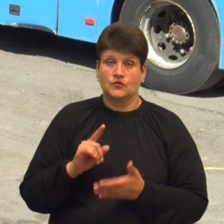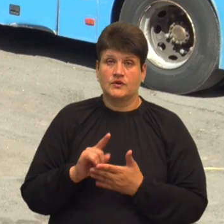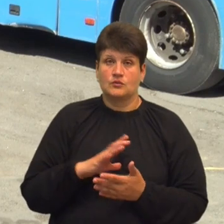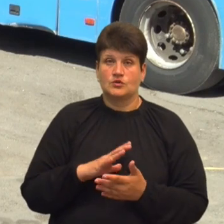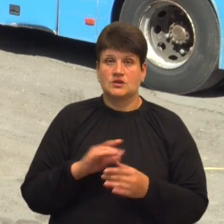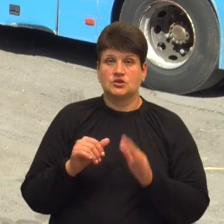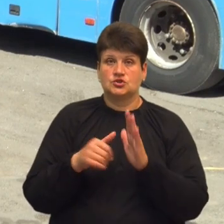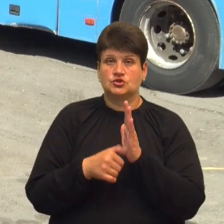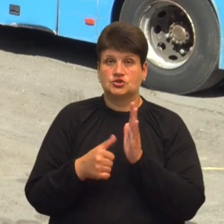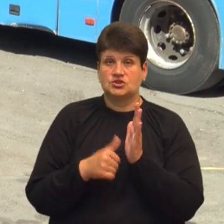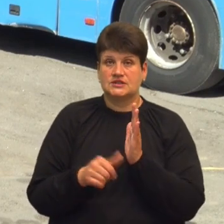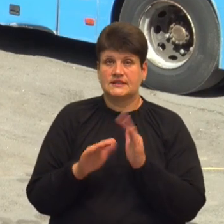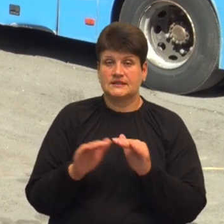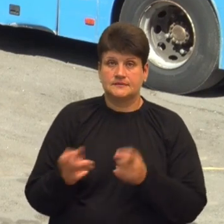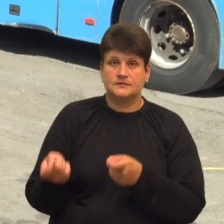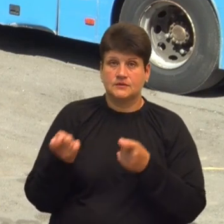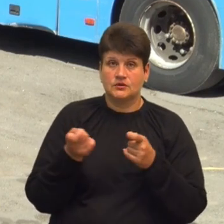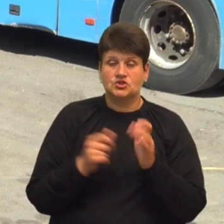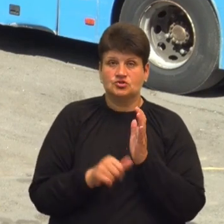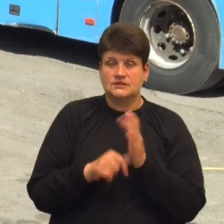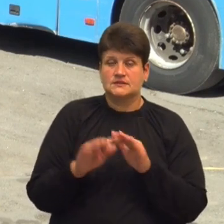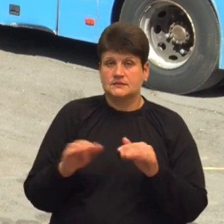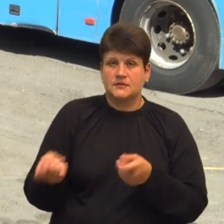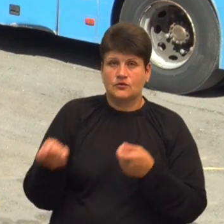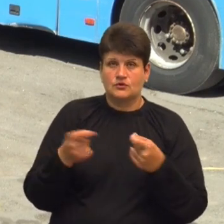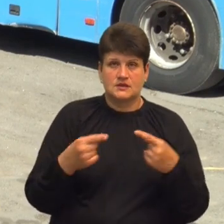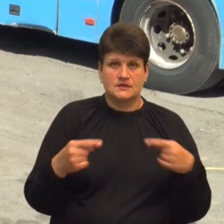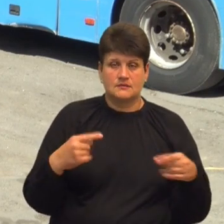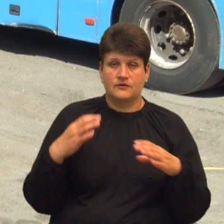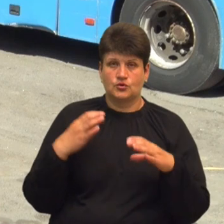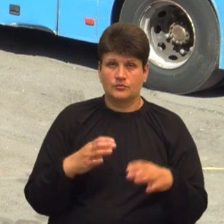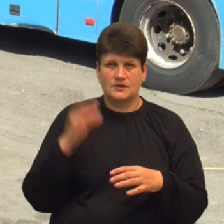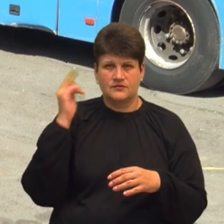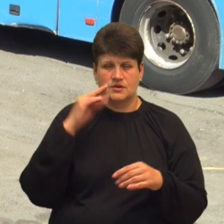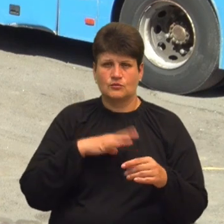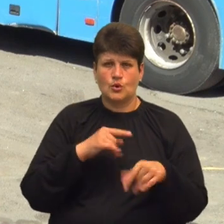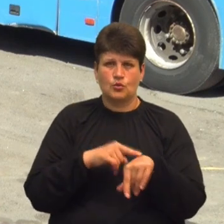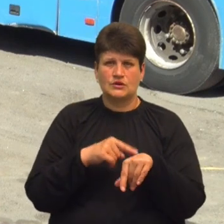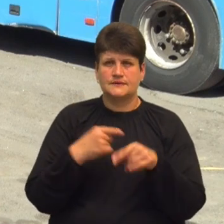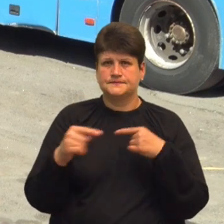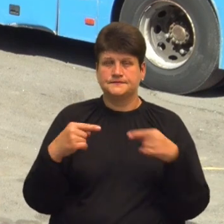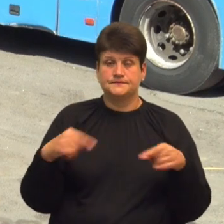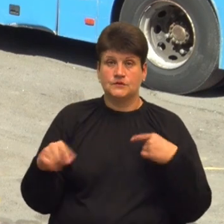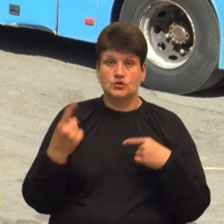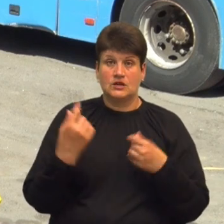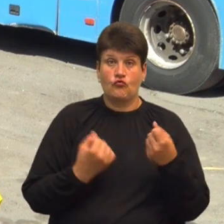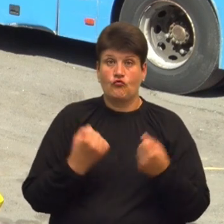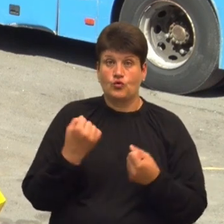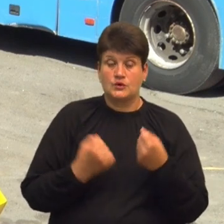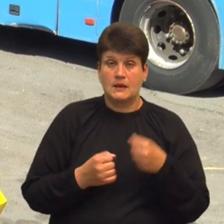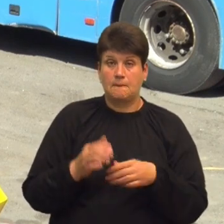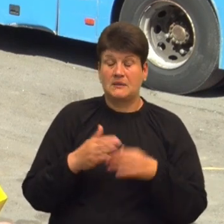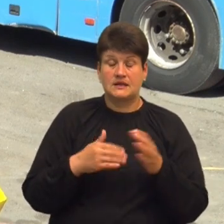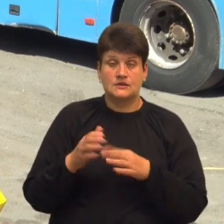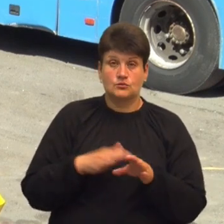довозити одним автобусом. Це надзвичайно складно. В різних школах робили навчання різне по годинах. І один водій практично цілий їздив